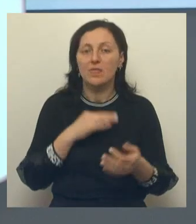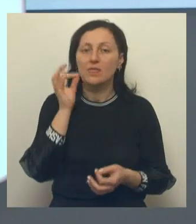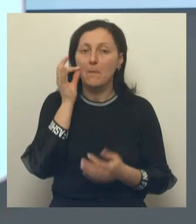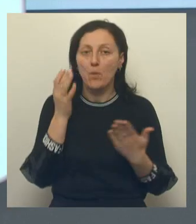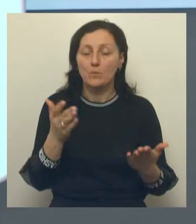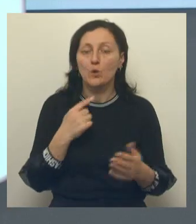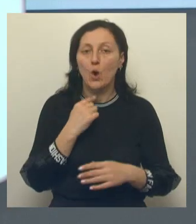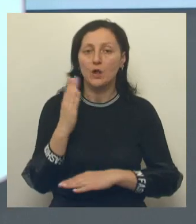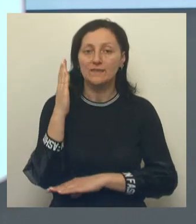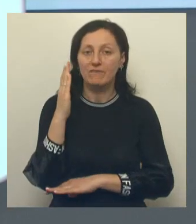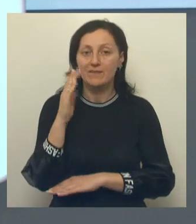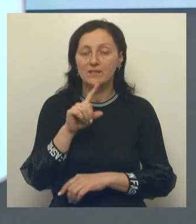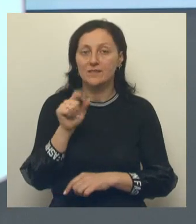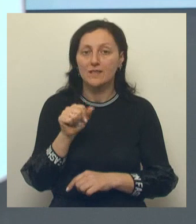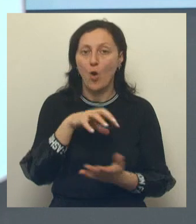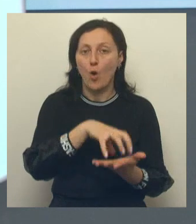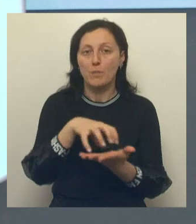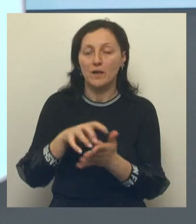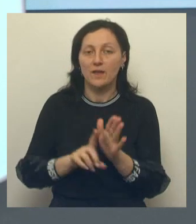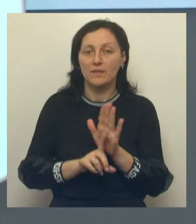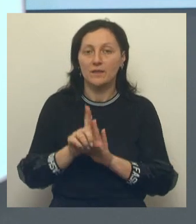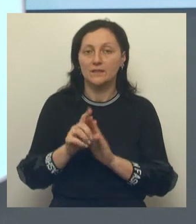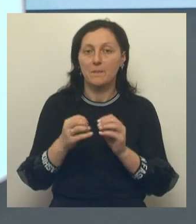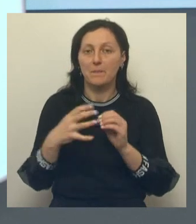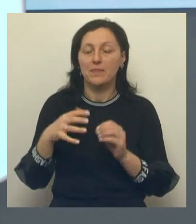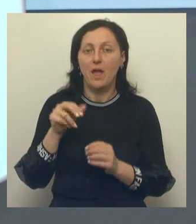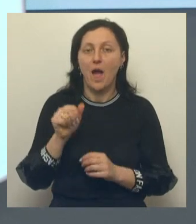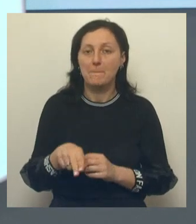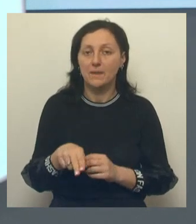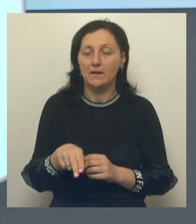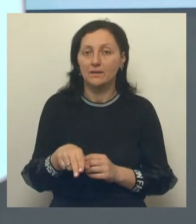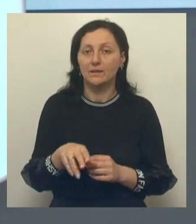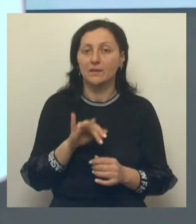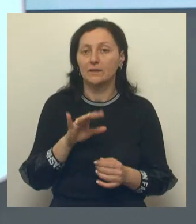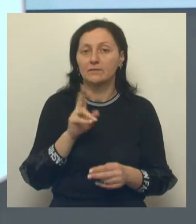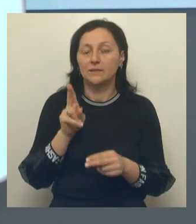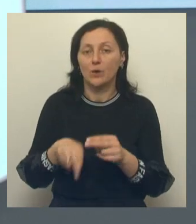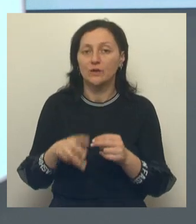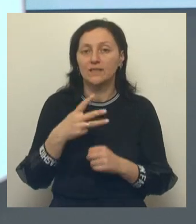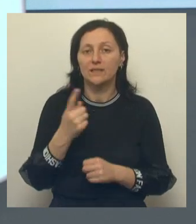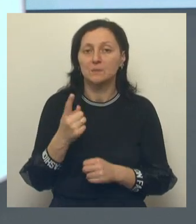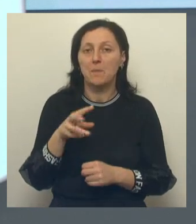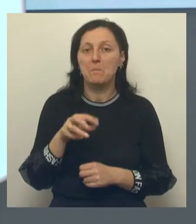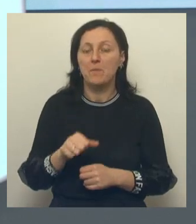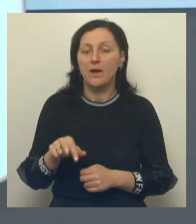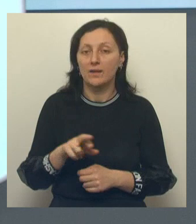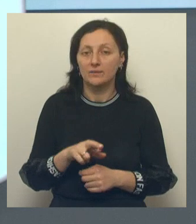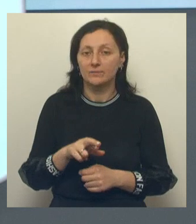что голосование за объекты благоустройства у нас начинается с 15 апреля и закончится 31 мая.